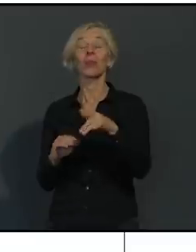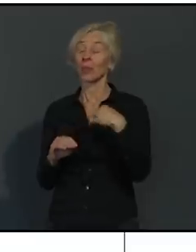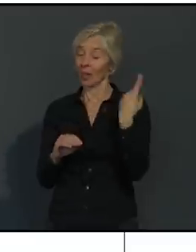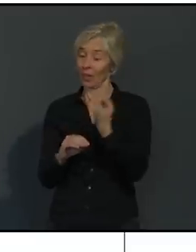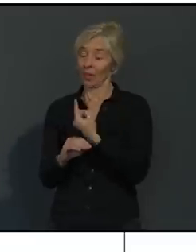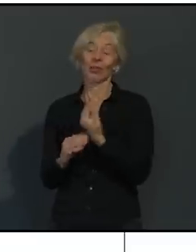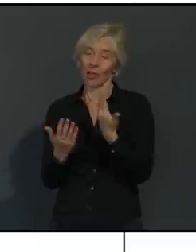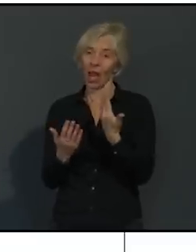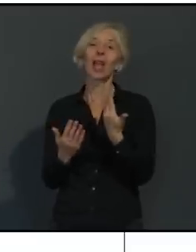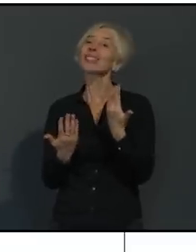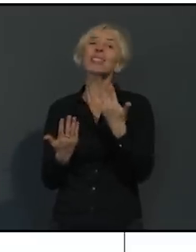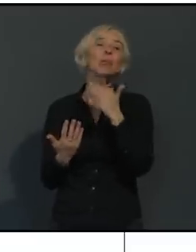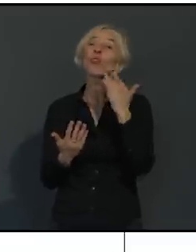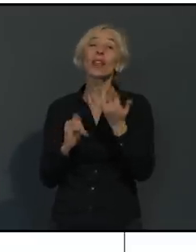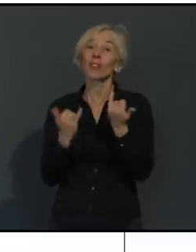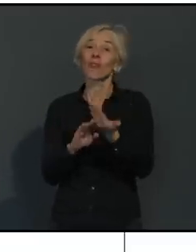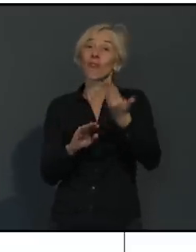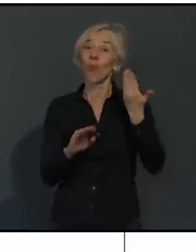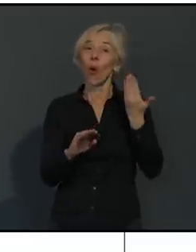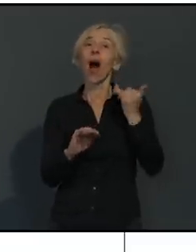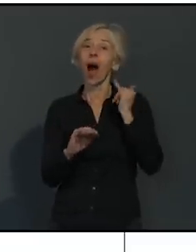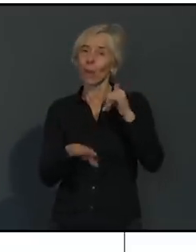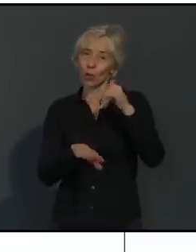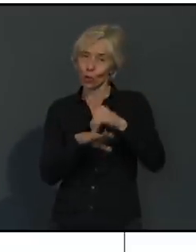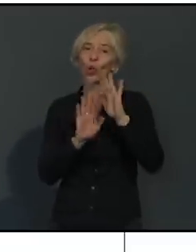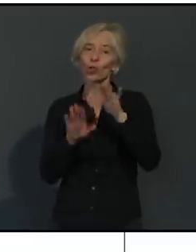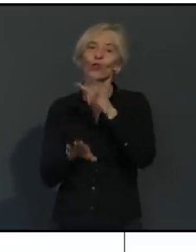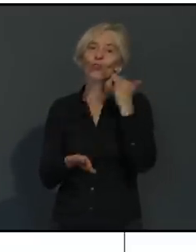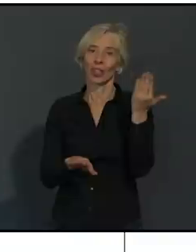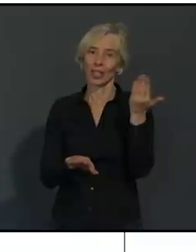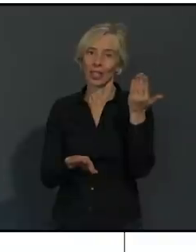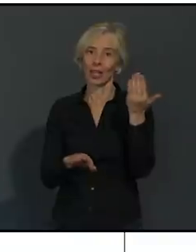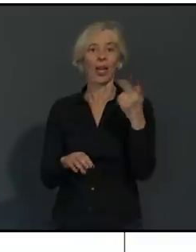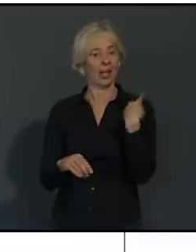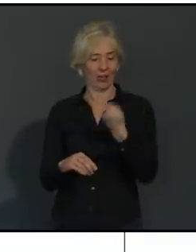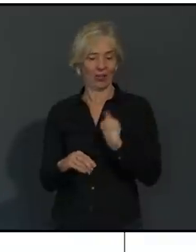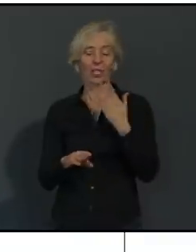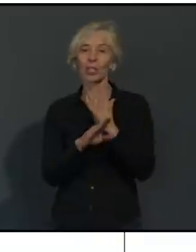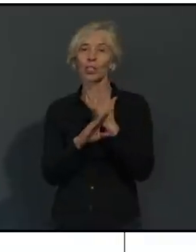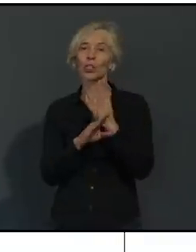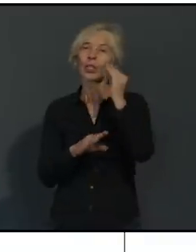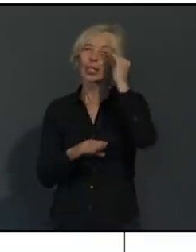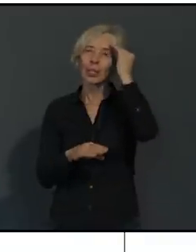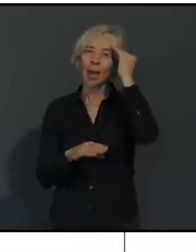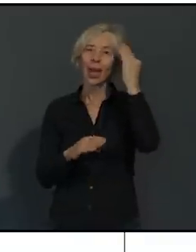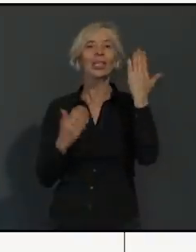ganz gut umgegangen werden kann, sowohl im Gesundheitsamt als auch bei allen anderen betroffenen Einrichtungen. Man darf hier nicht vergessen, jeder einzelne